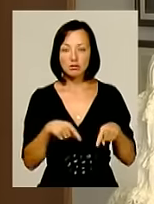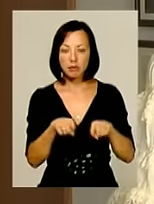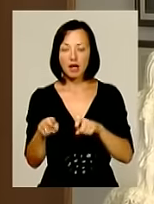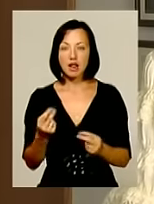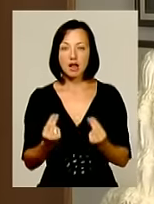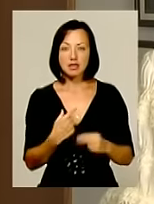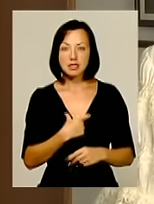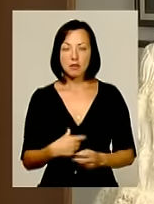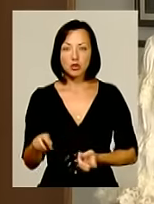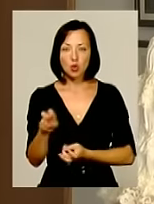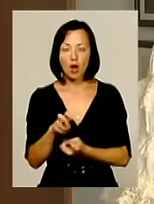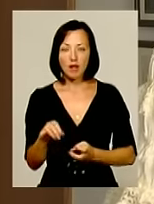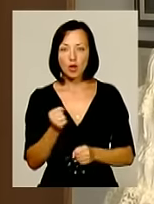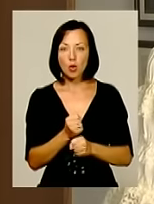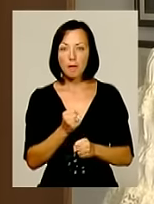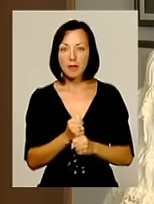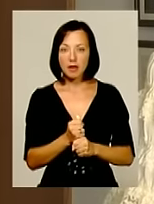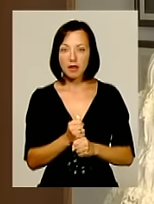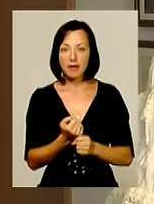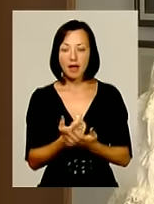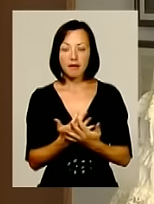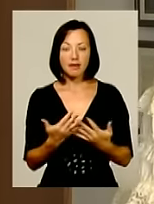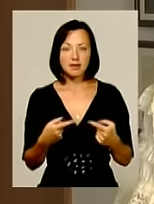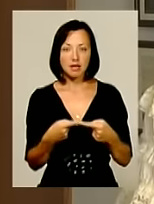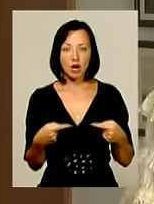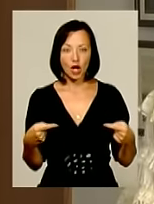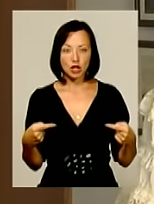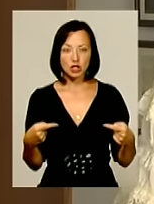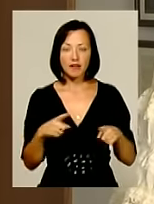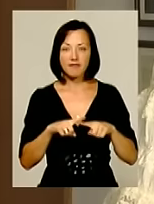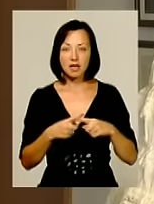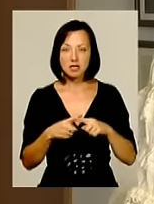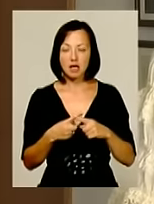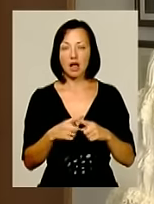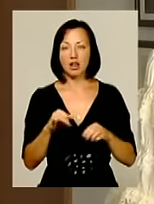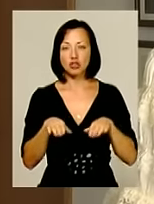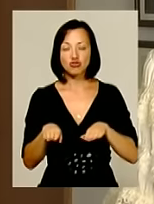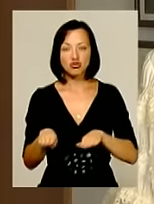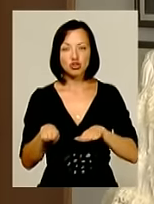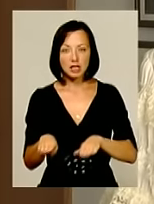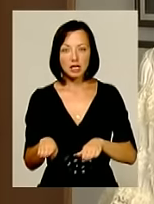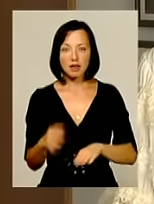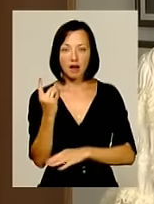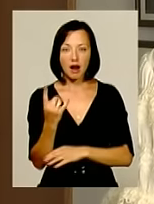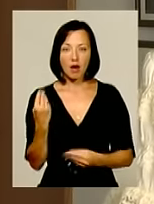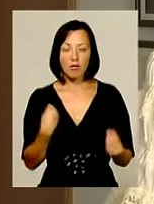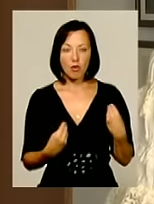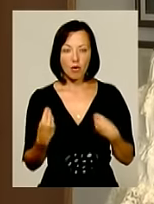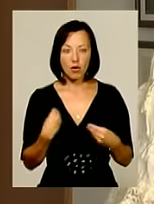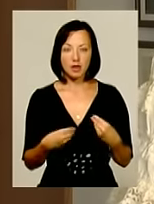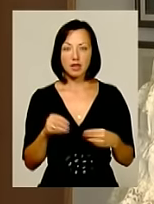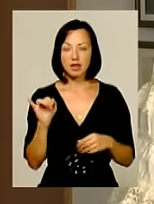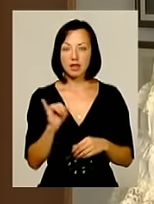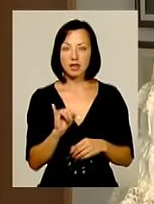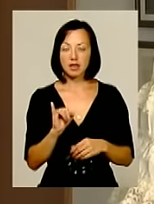а вона себе шукала. І робила вона різні речі. Вона і в'язала, і шила лялькам одежечку,